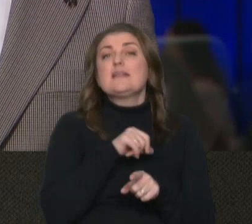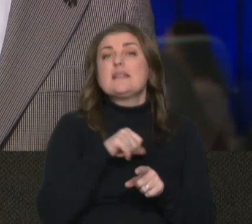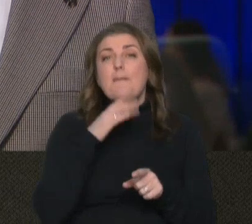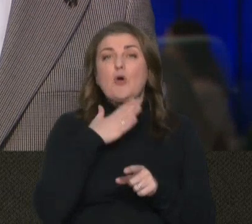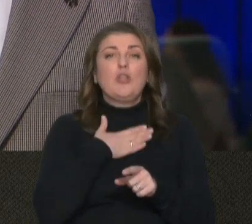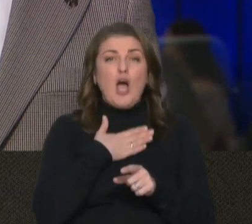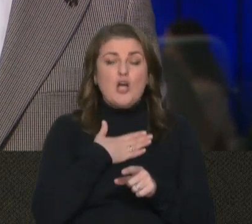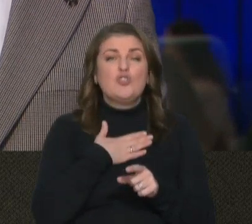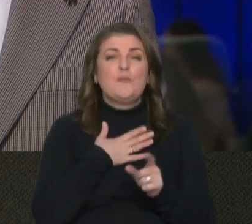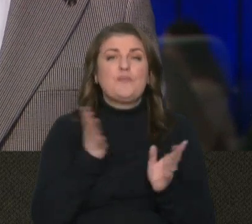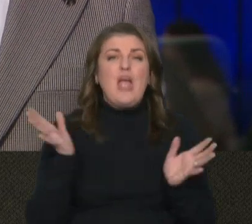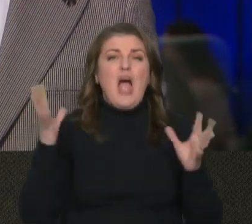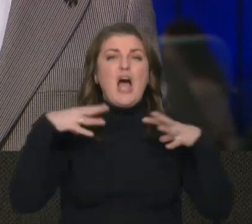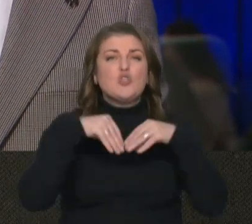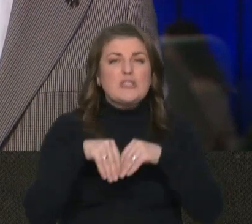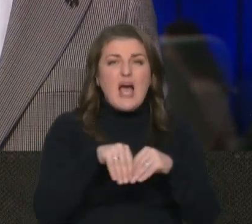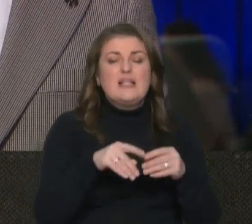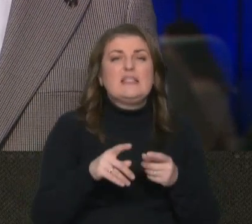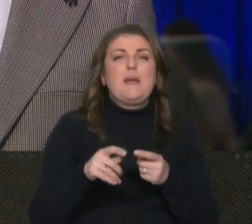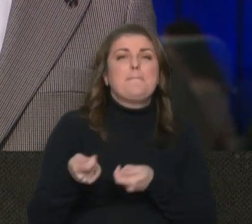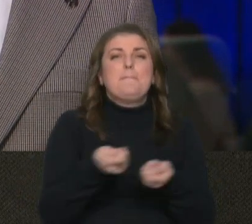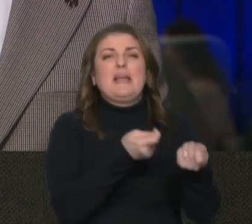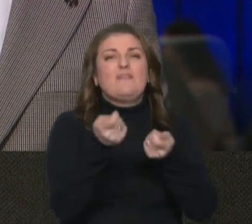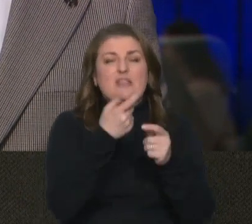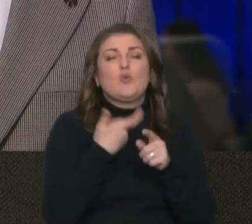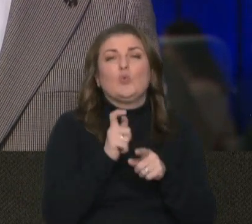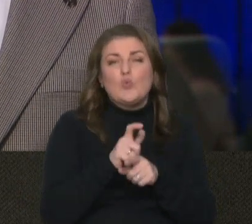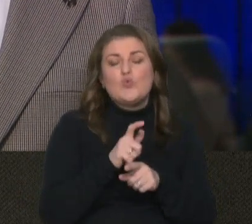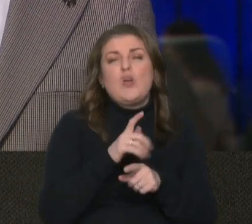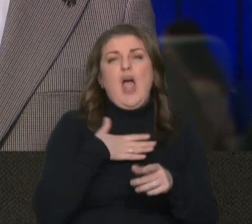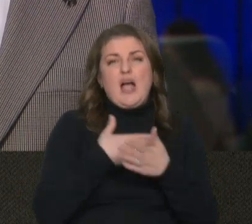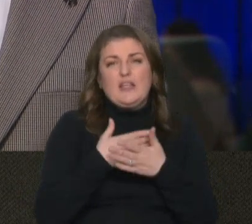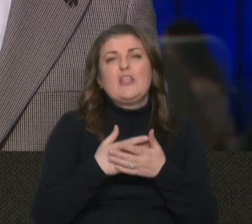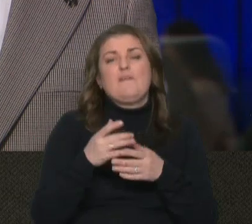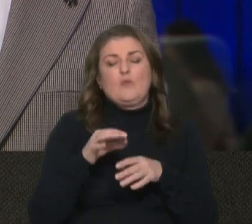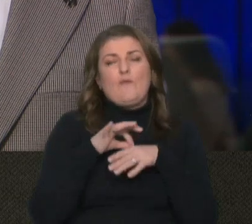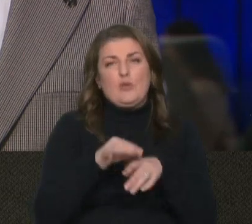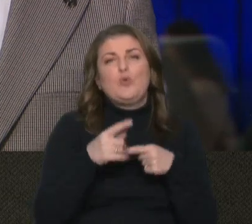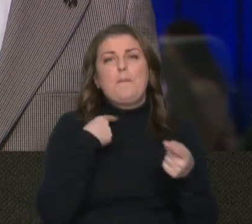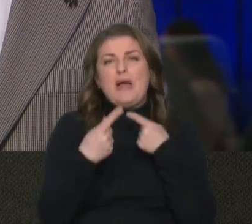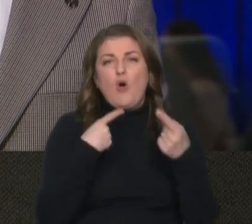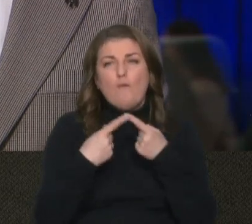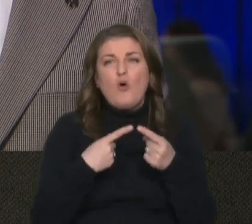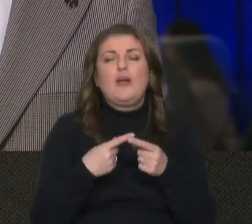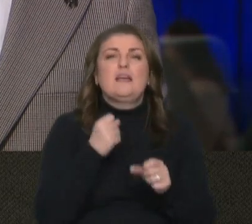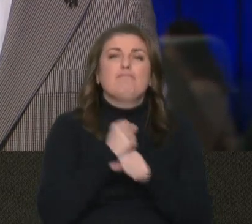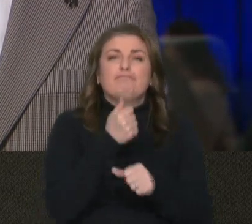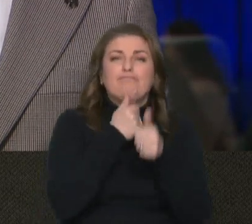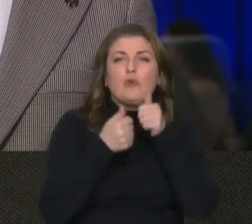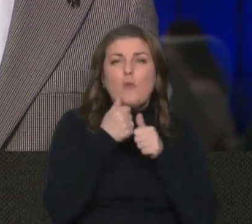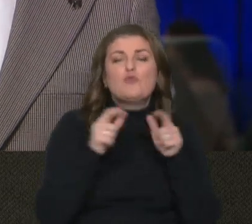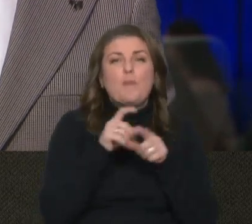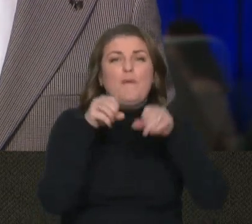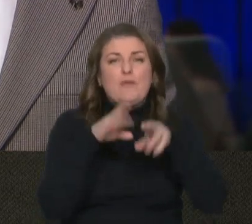наші асоціації перевізників досить активно ведуть переговори і вчиняють спроби, щоб